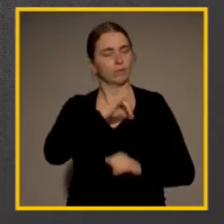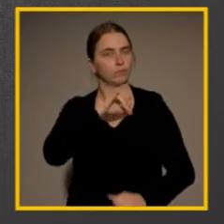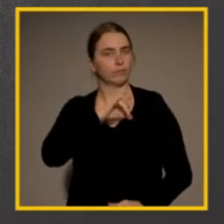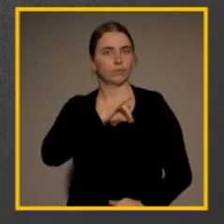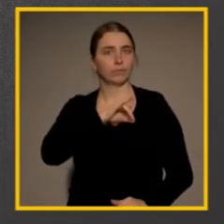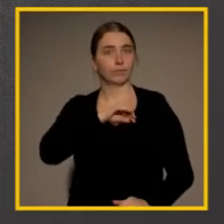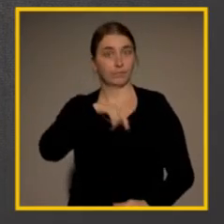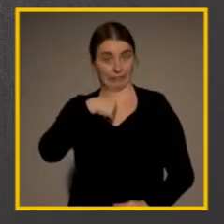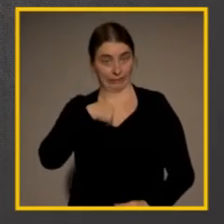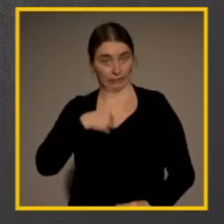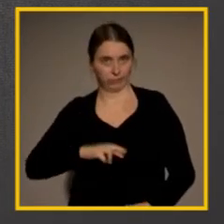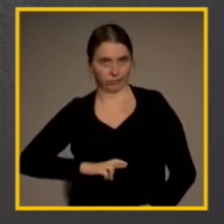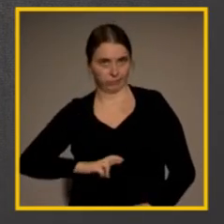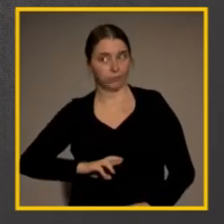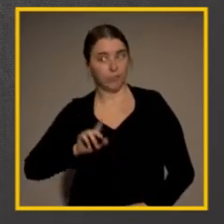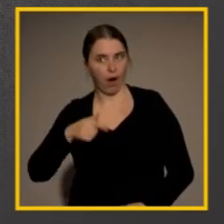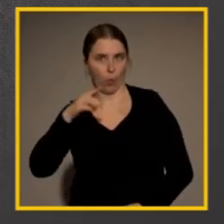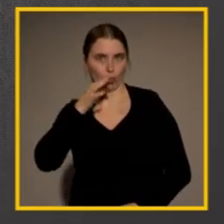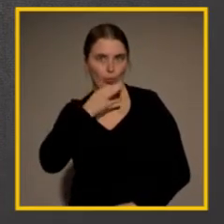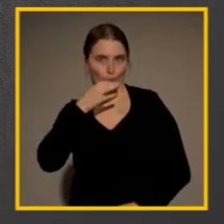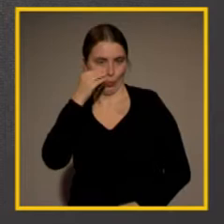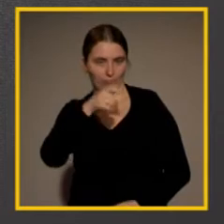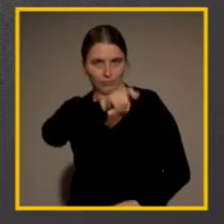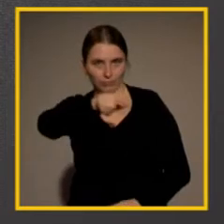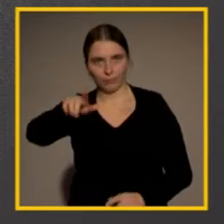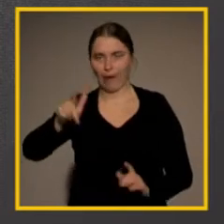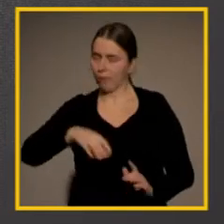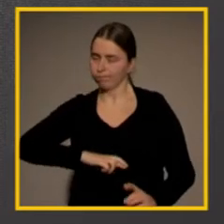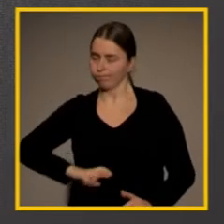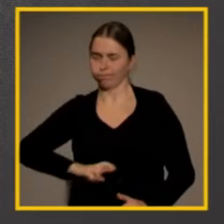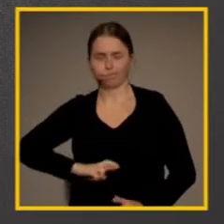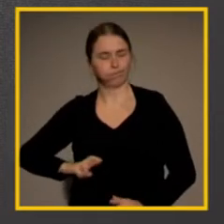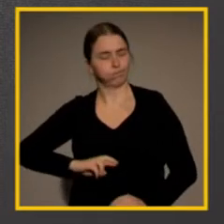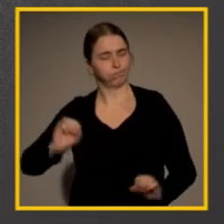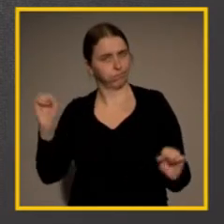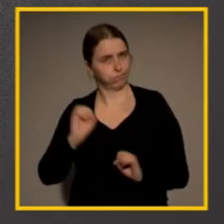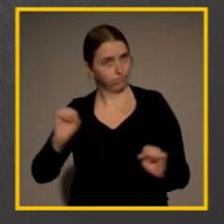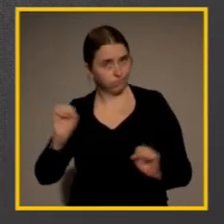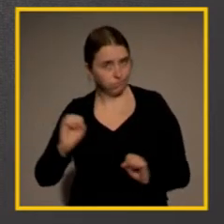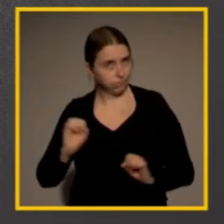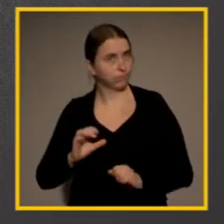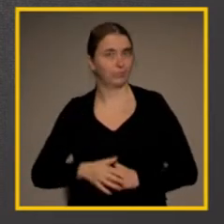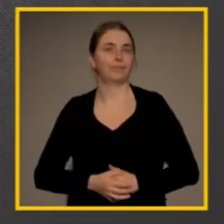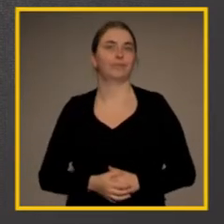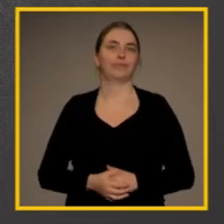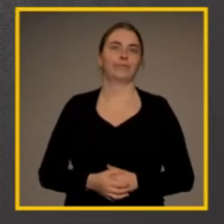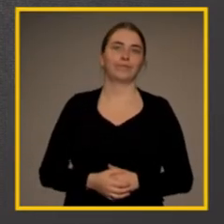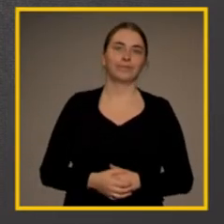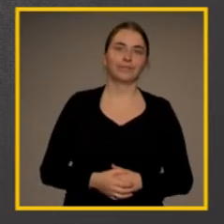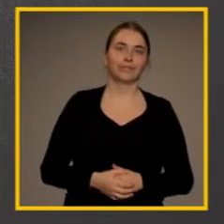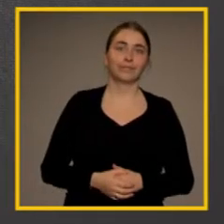knurrte mir und auch den Jungs an meinem Tisch ordentlich der Magen.